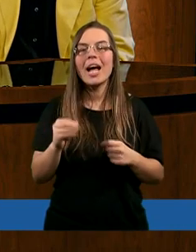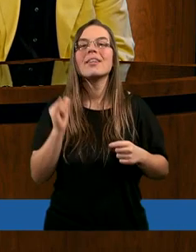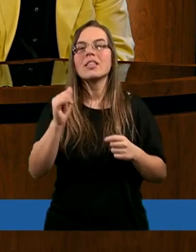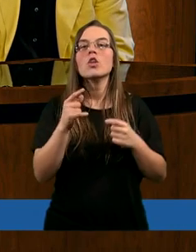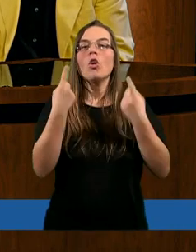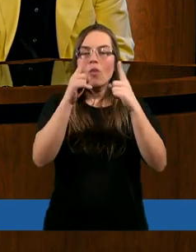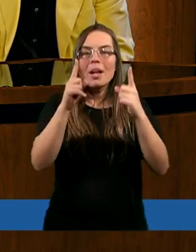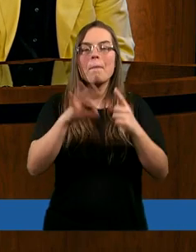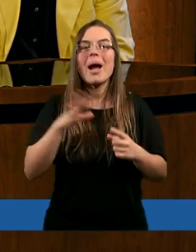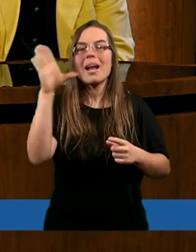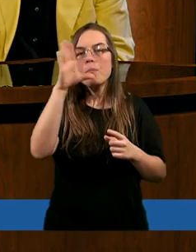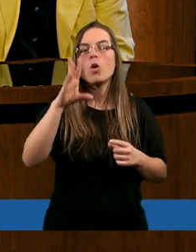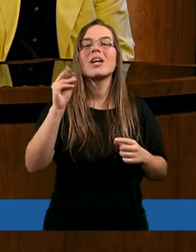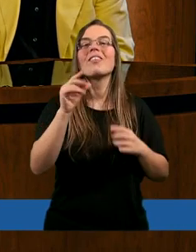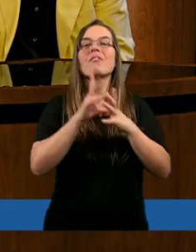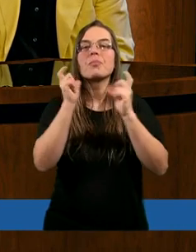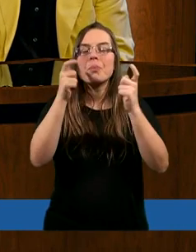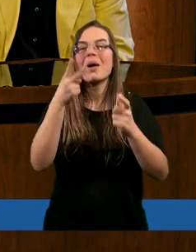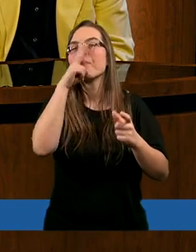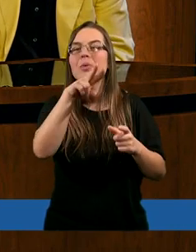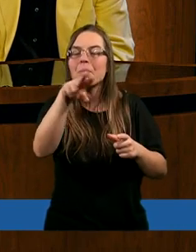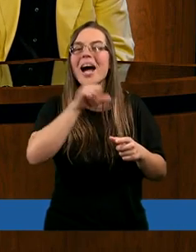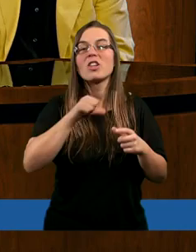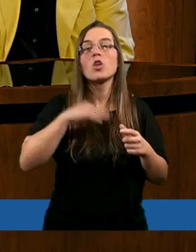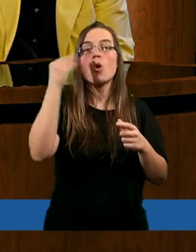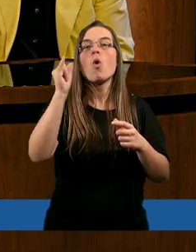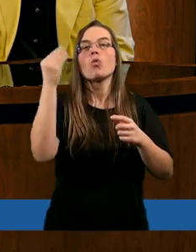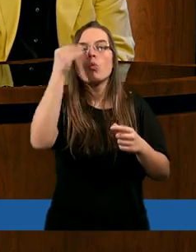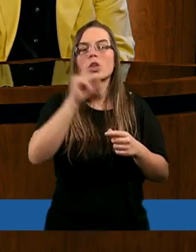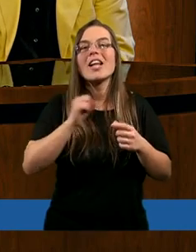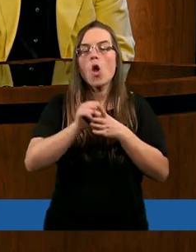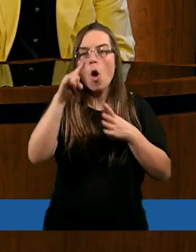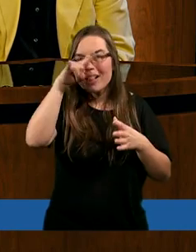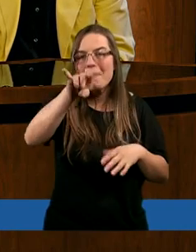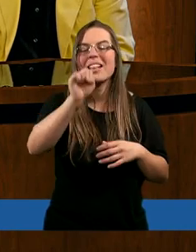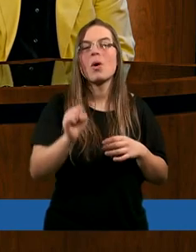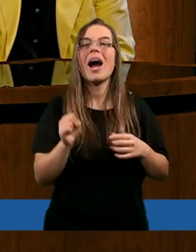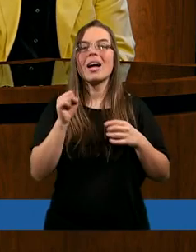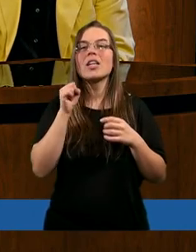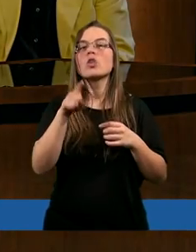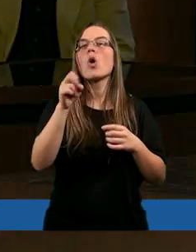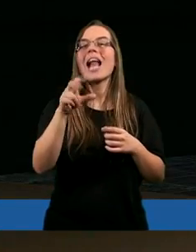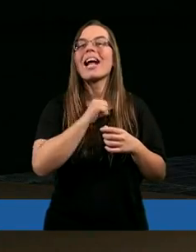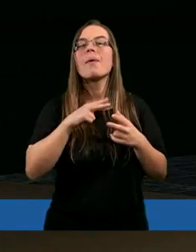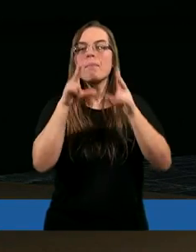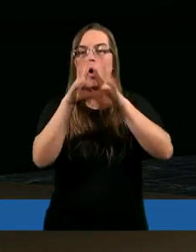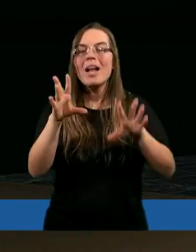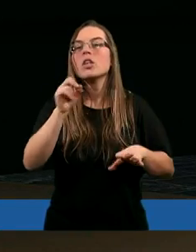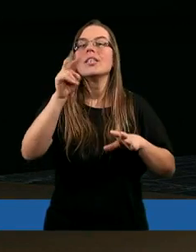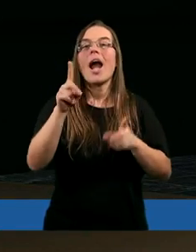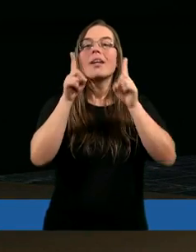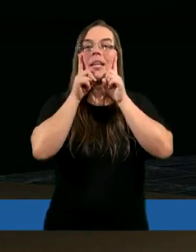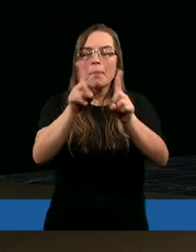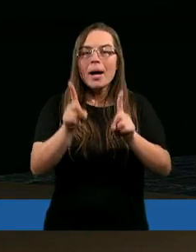zwrócenie Pana Boga uwagę, że przypatrzcie się ptakom, uczcie się od bydła, tak? Czyli też nam pokazuje to, że my tak